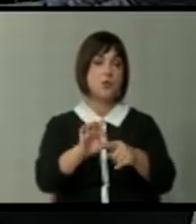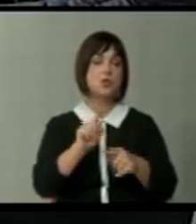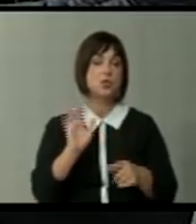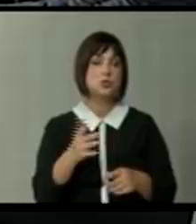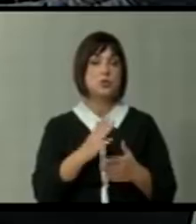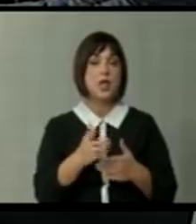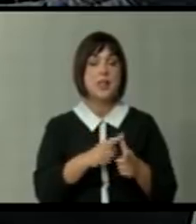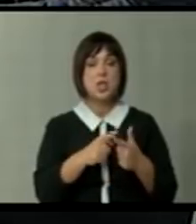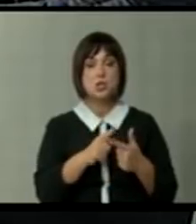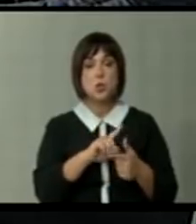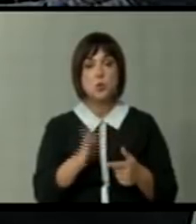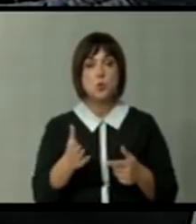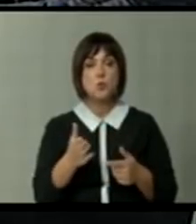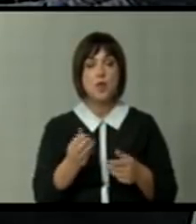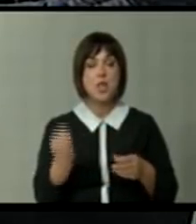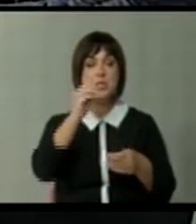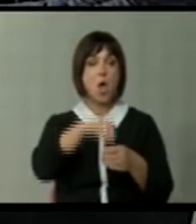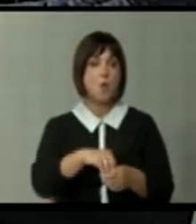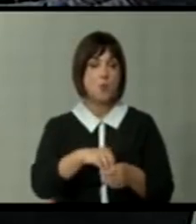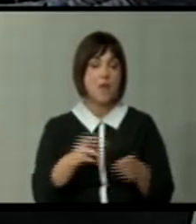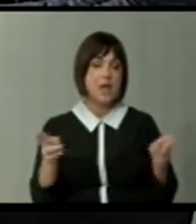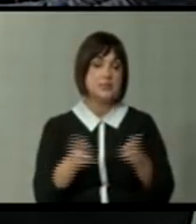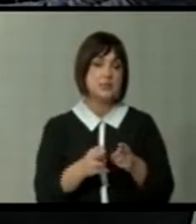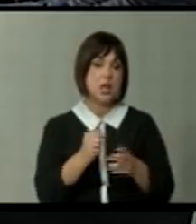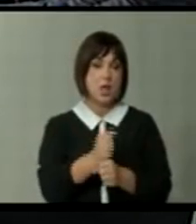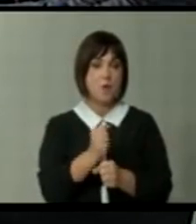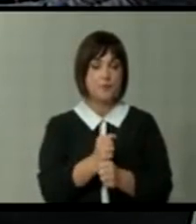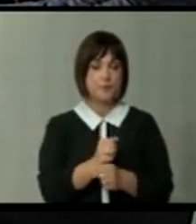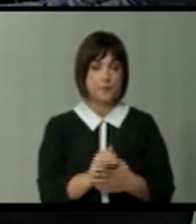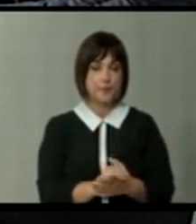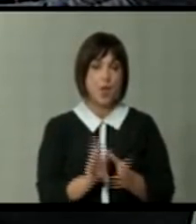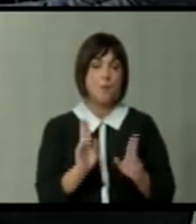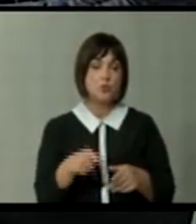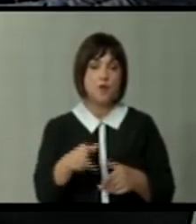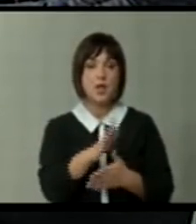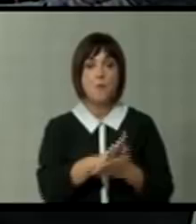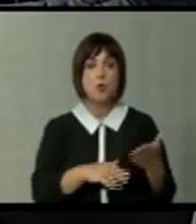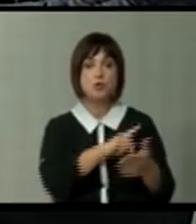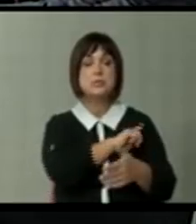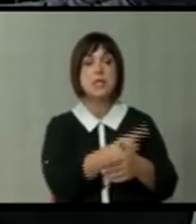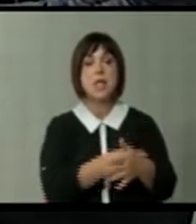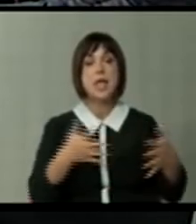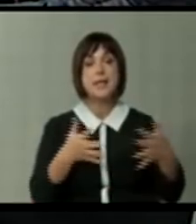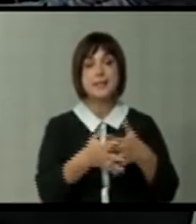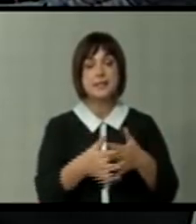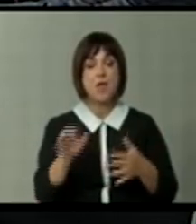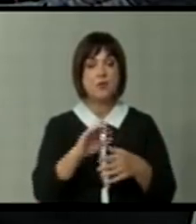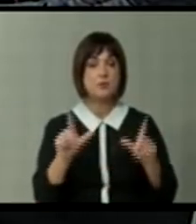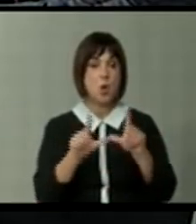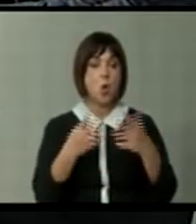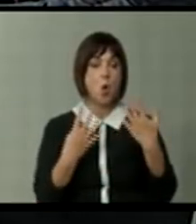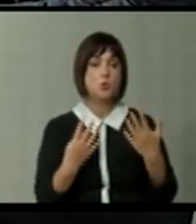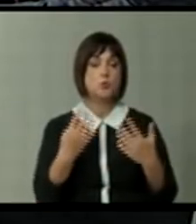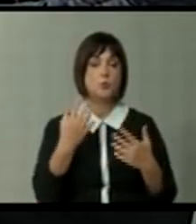тоа не е альтернатива, тук на добудување, скратување на процес. Спочем, така и започнали силните интеграцији во Европската Унија, 85